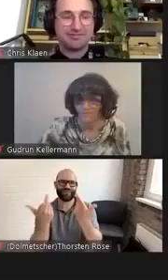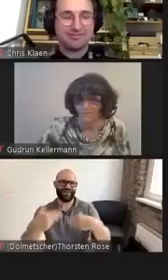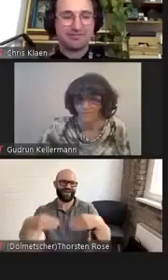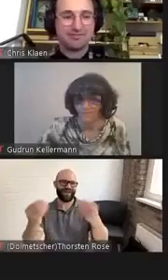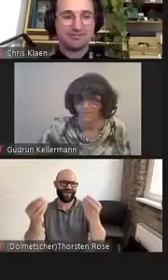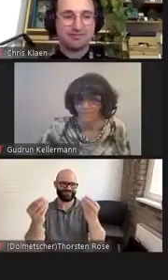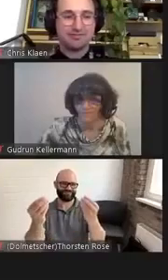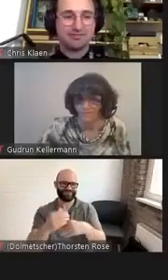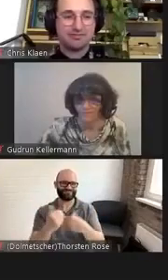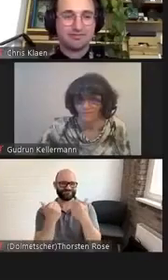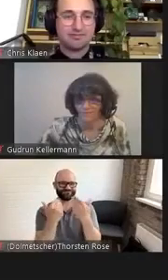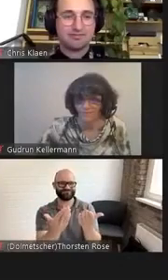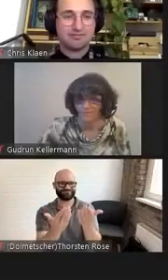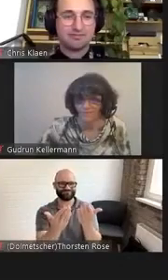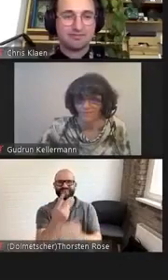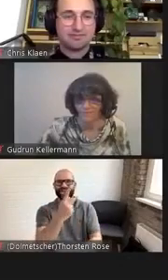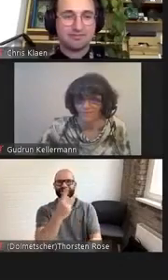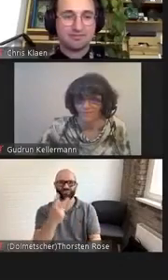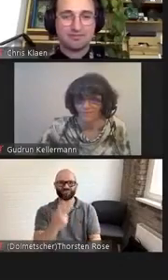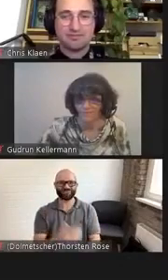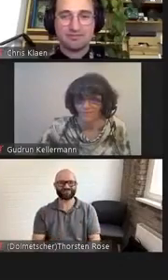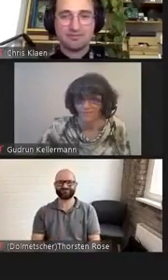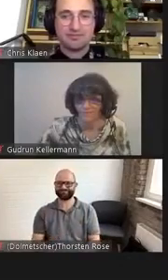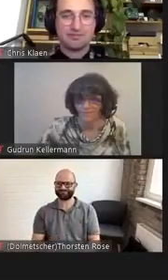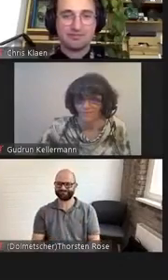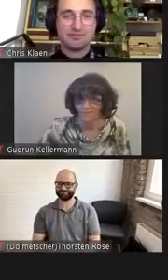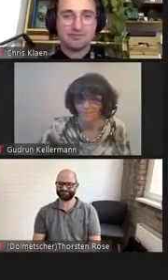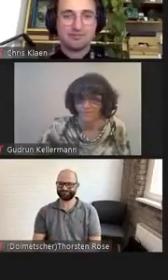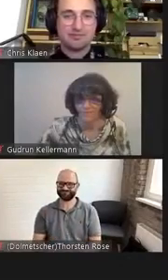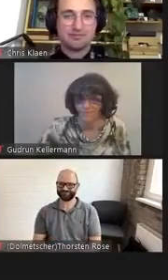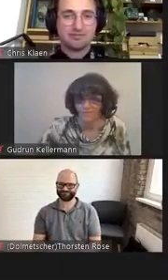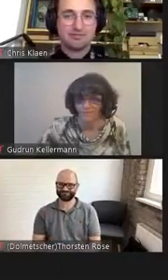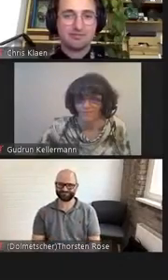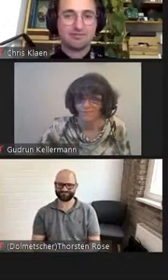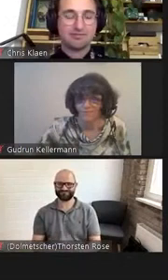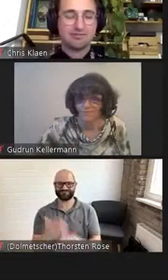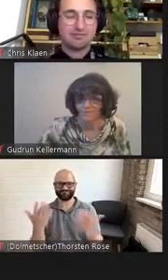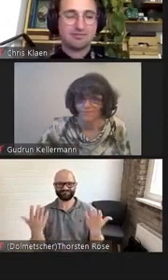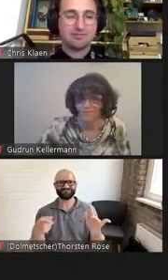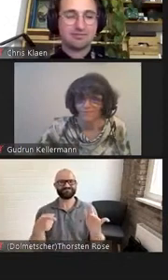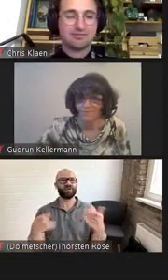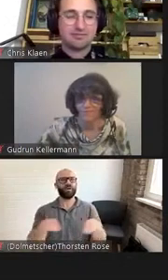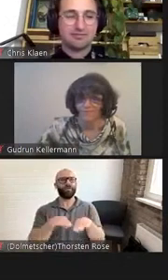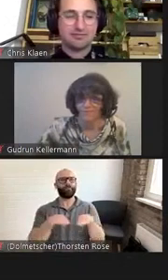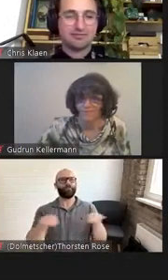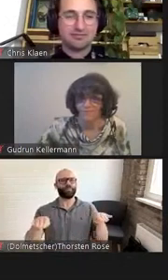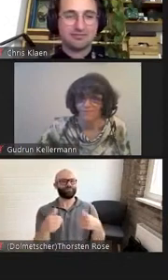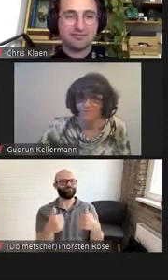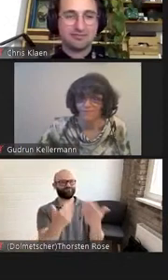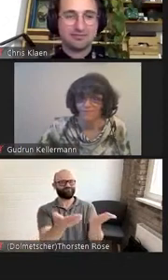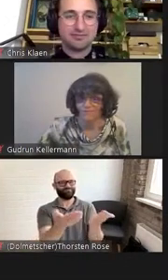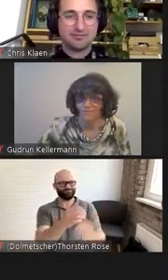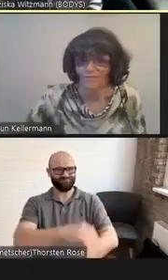Lieber Klaus Björnstiel, der Floor, der, wie gesagt worden, das Parkett ist ganz indivis.